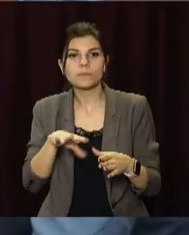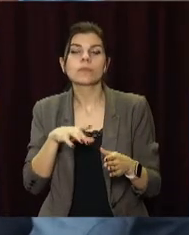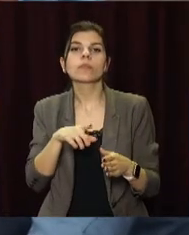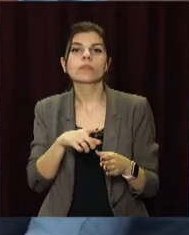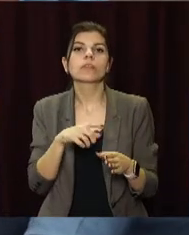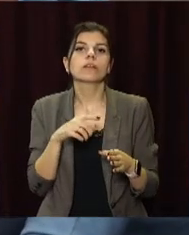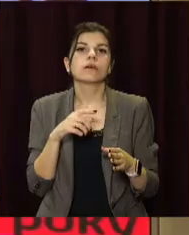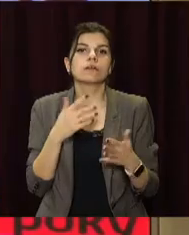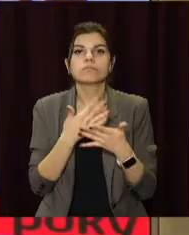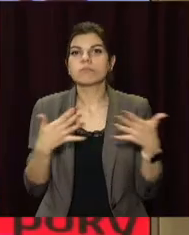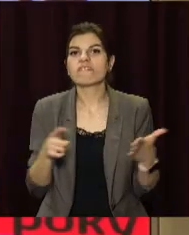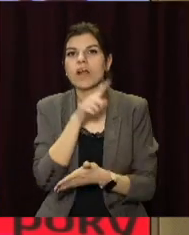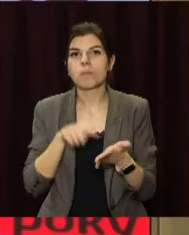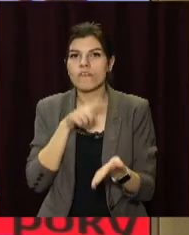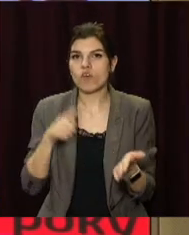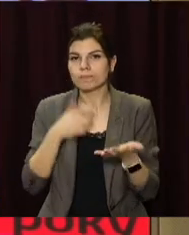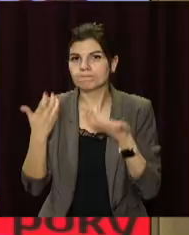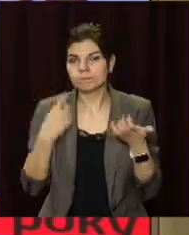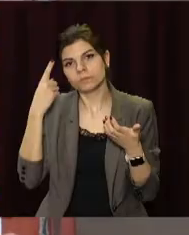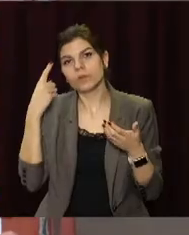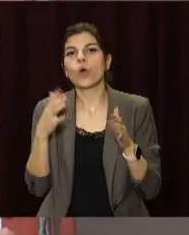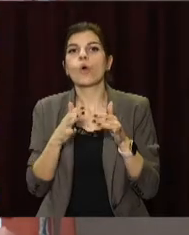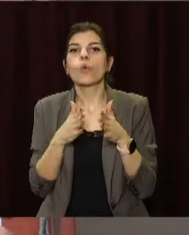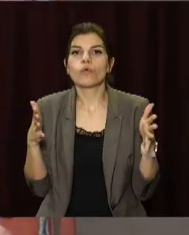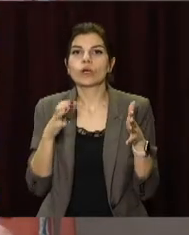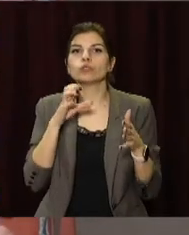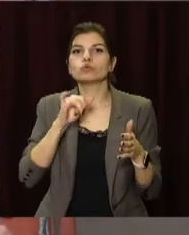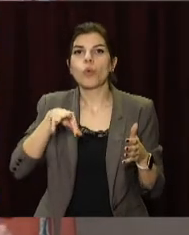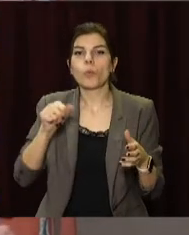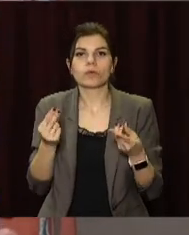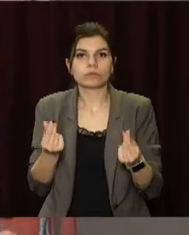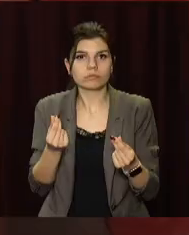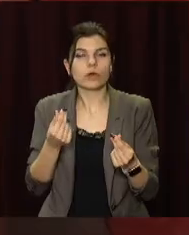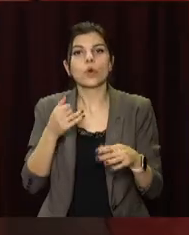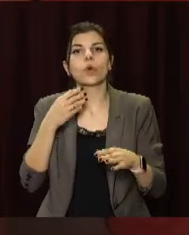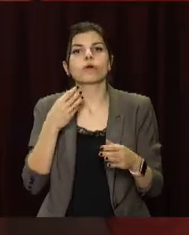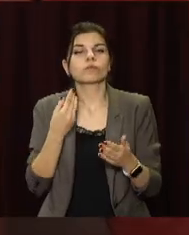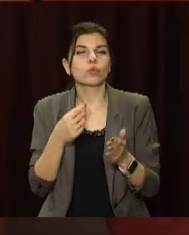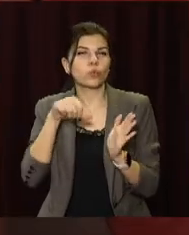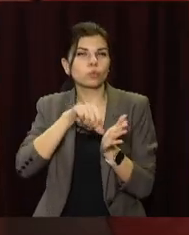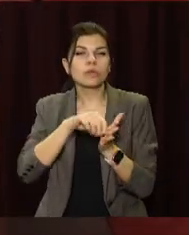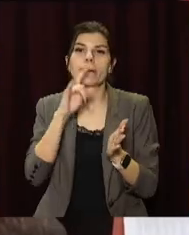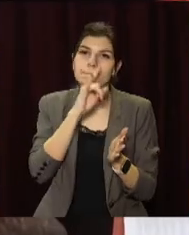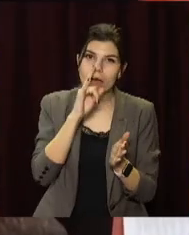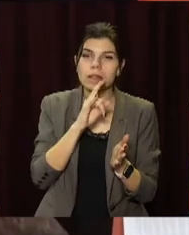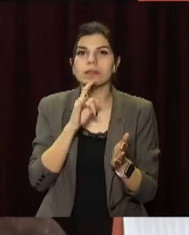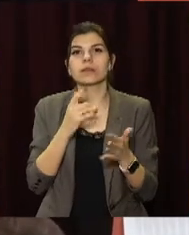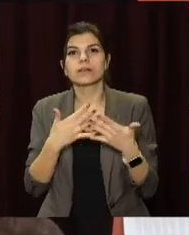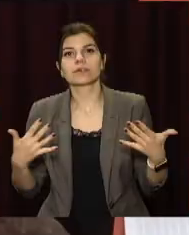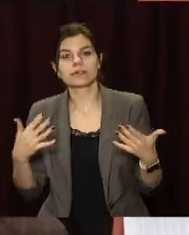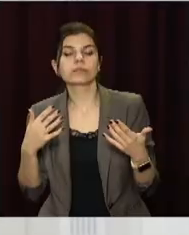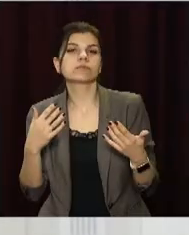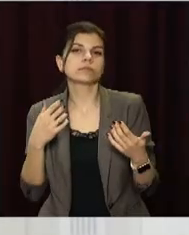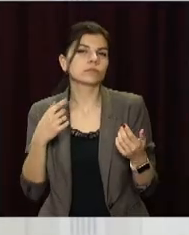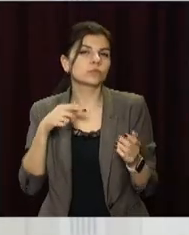за винятком окремих питань. Зокрема, збільшили граничні суми для проєктів бюджету участі, для малих ініціатив. З бюджету